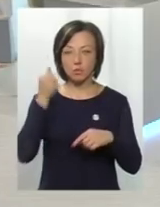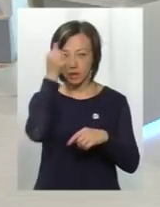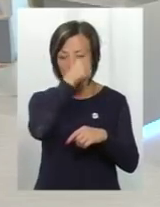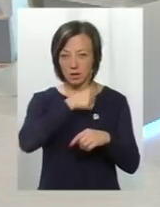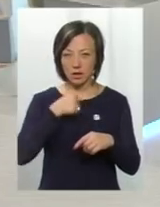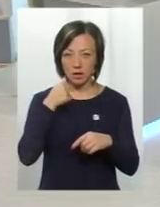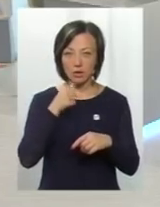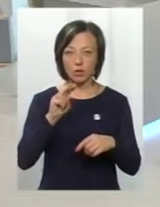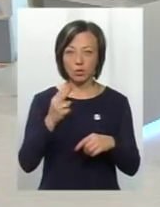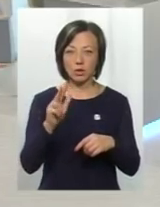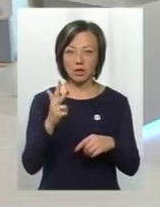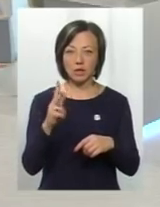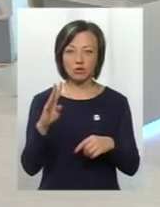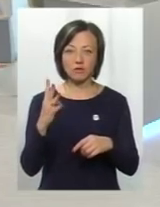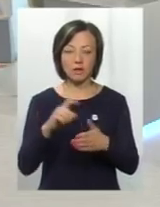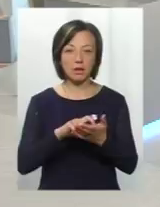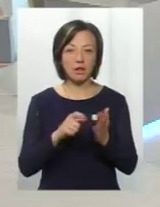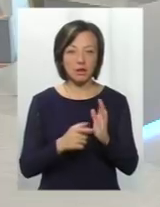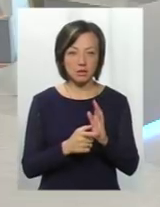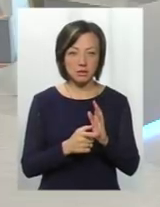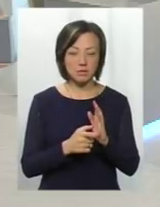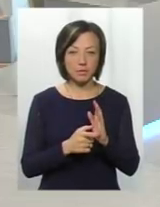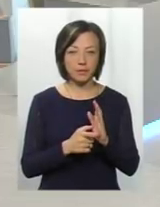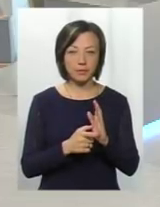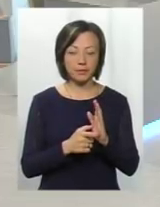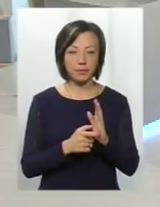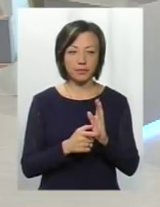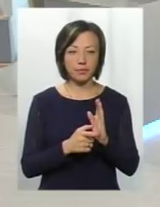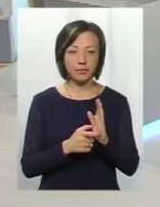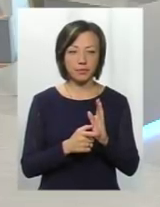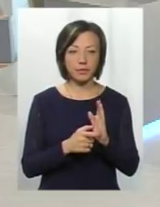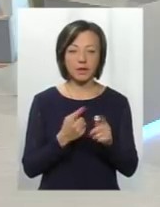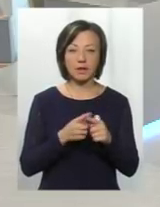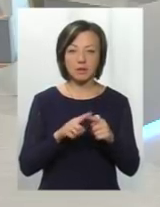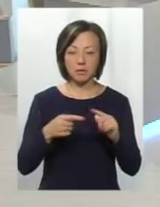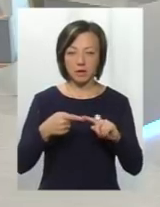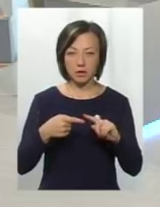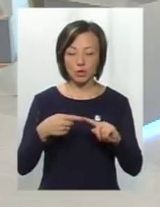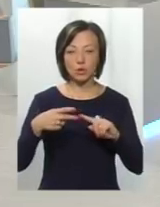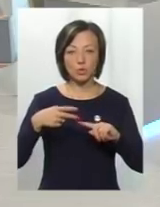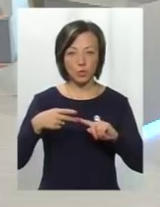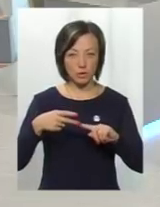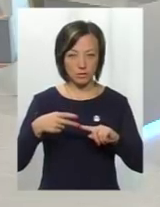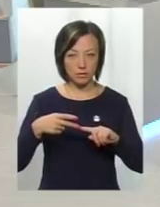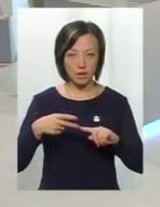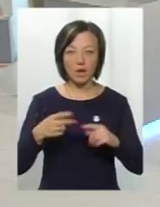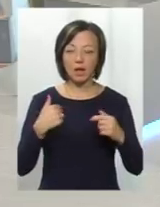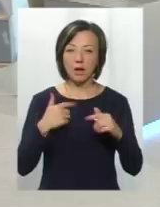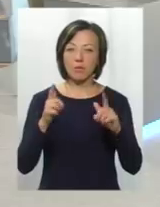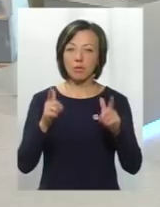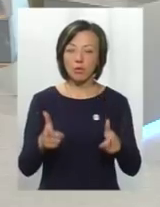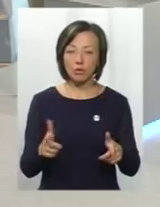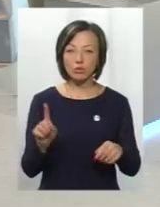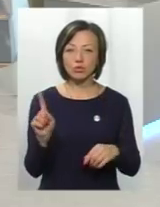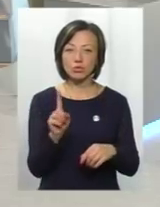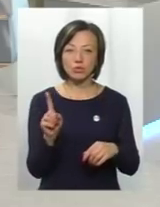другий, третій та четвертий класи. Тобто це перше. Друге, погоджуюся з тим,